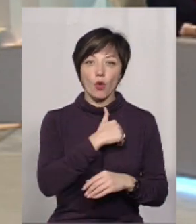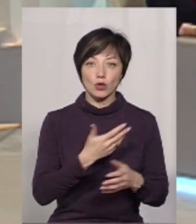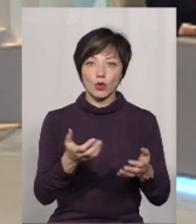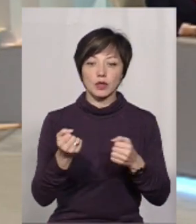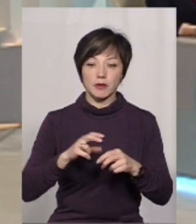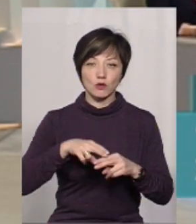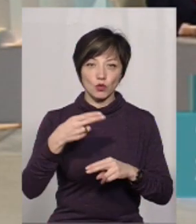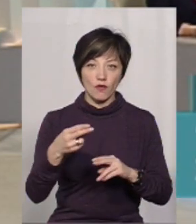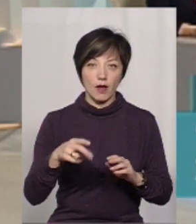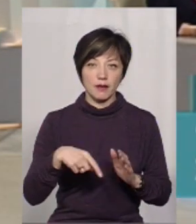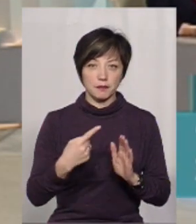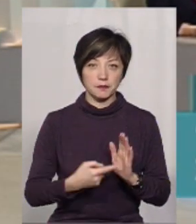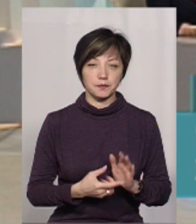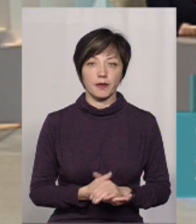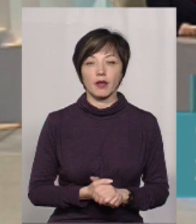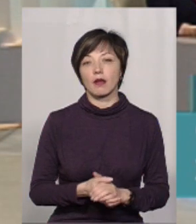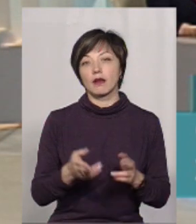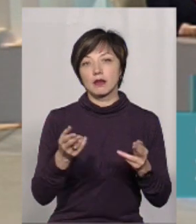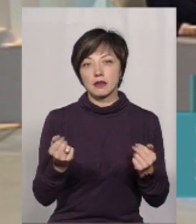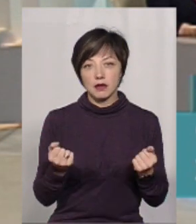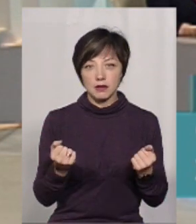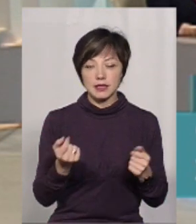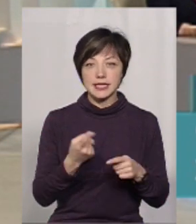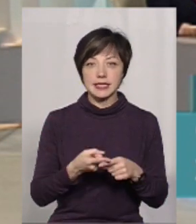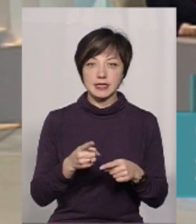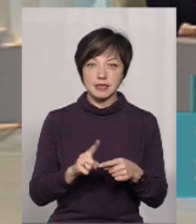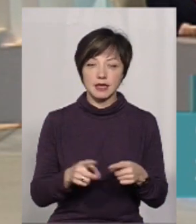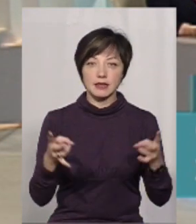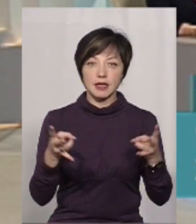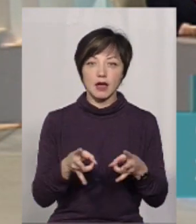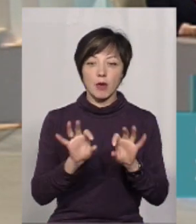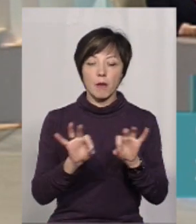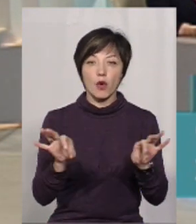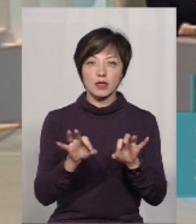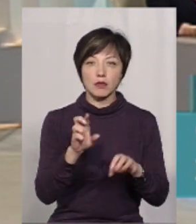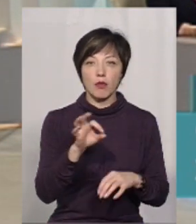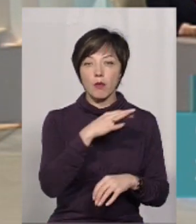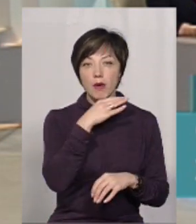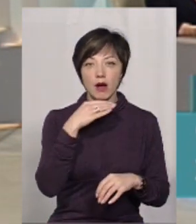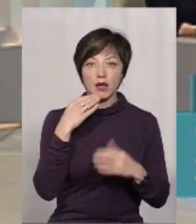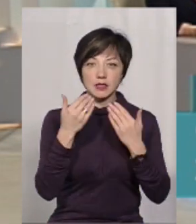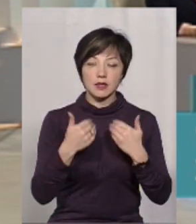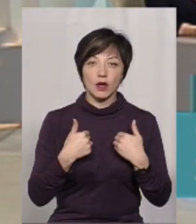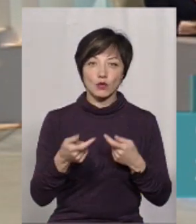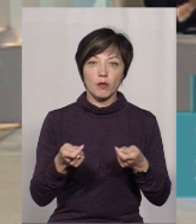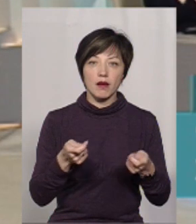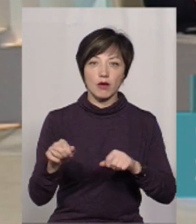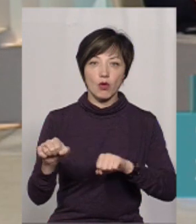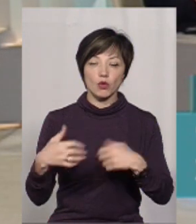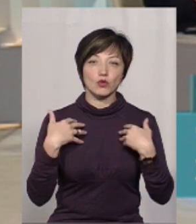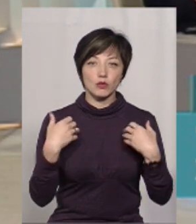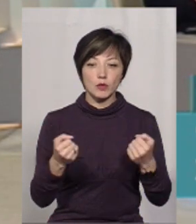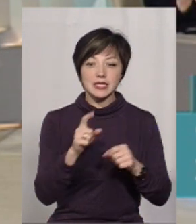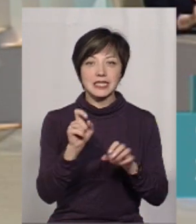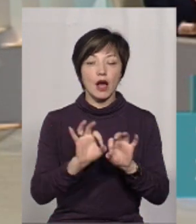хоче отримати відшкодування. Так, це треба пояснити, тому що багато звертаються і в управління охорони здоров